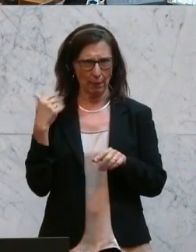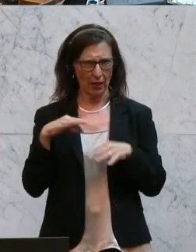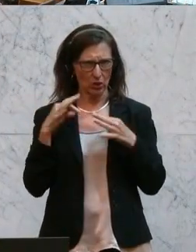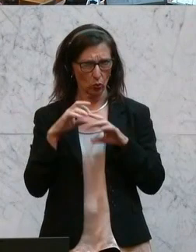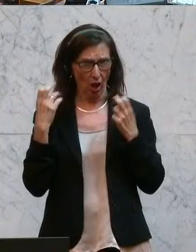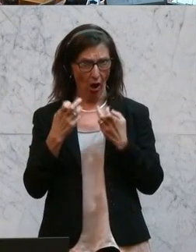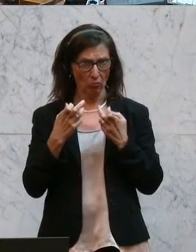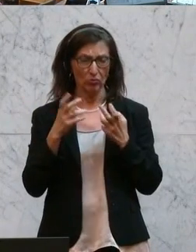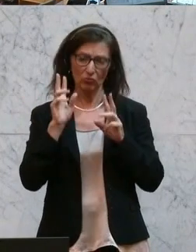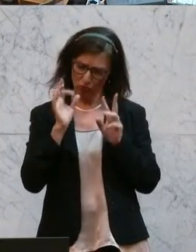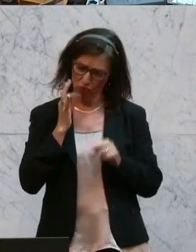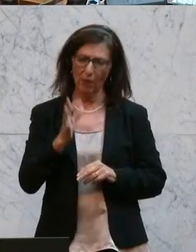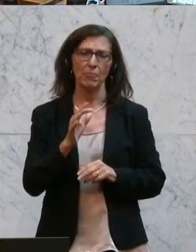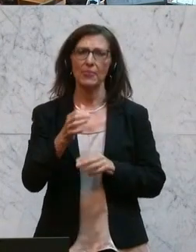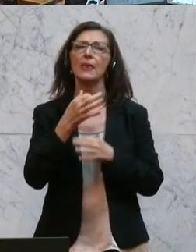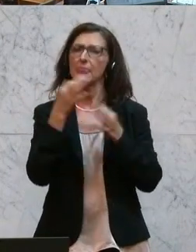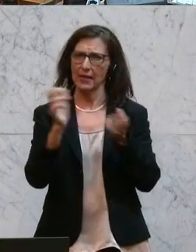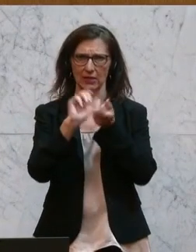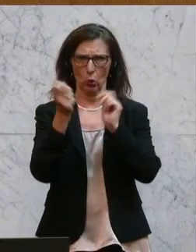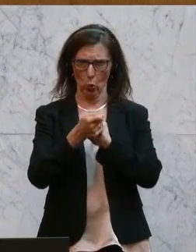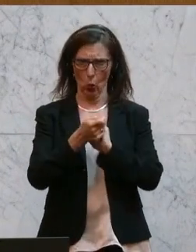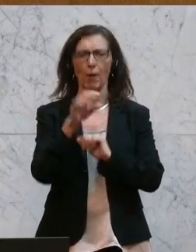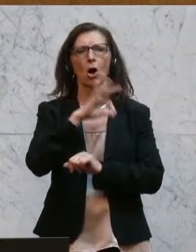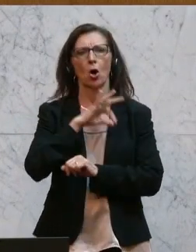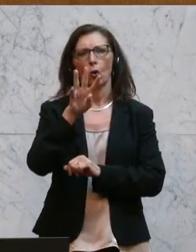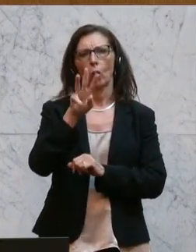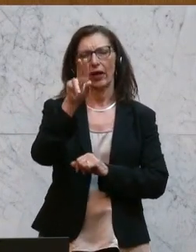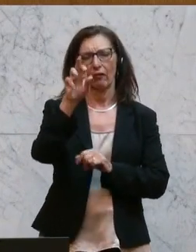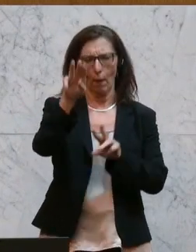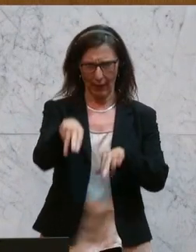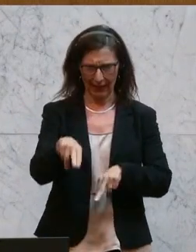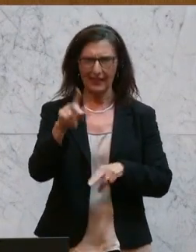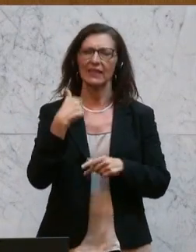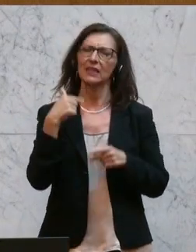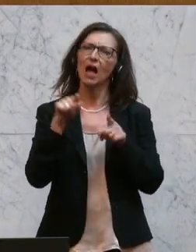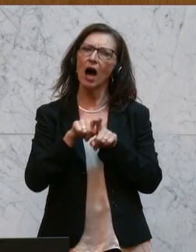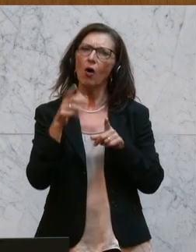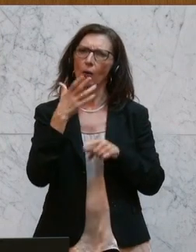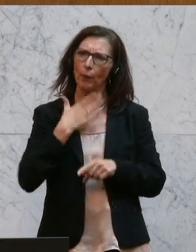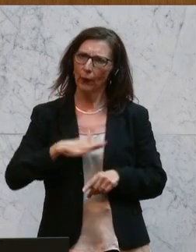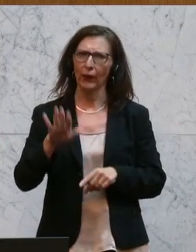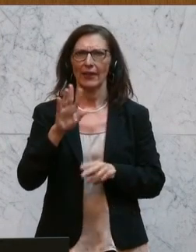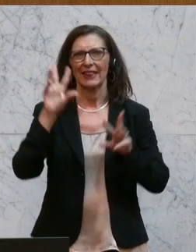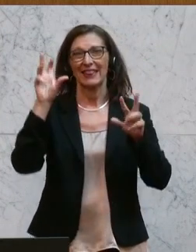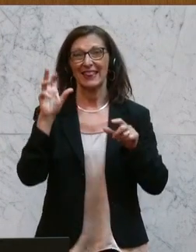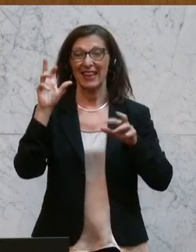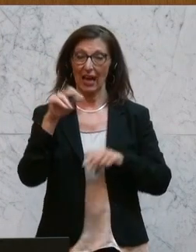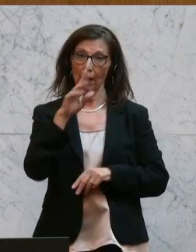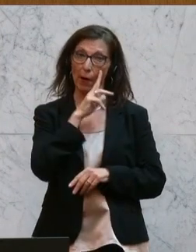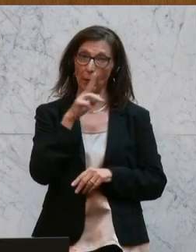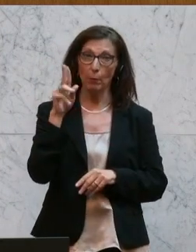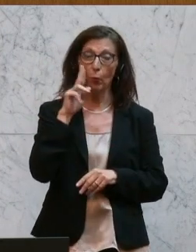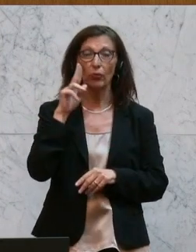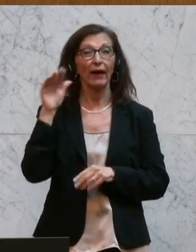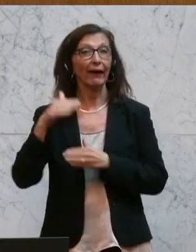tatsächlich nichts mehr verändert. Da muss ich dem Kollegen Wurm recht geben. Ich möchte auch über den Mutter-Kind-Pass, der sich in den Eltern